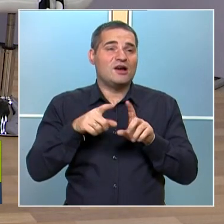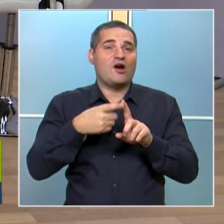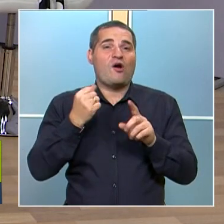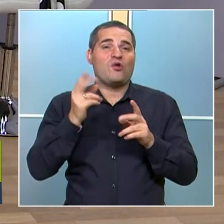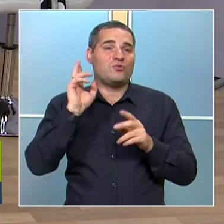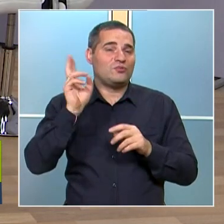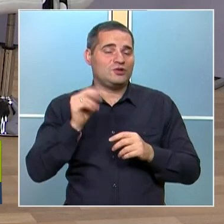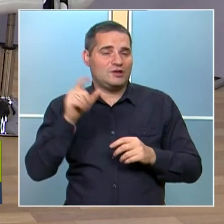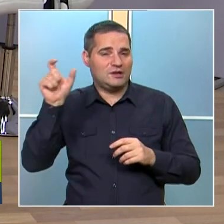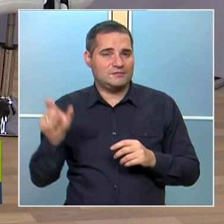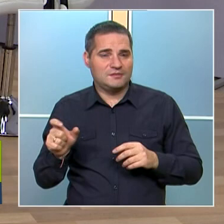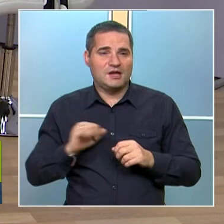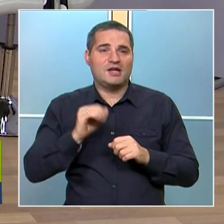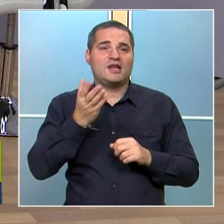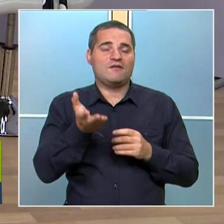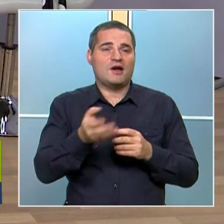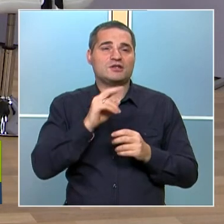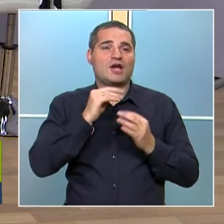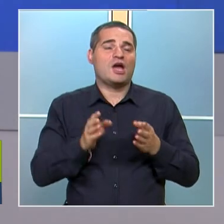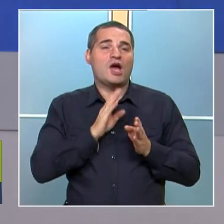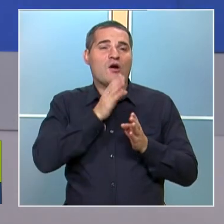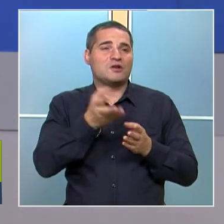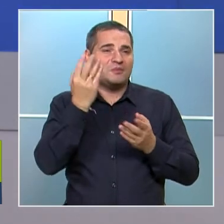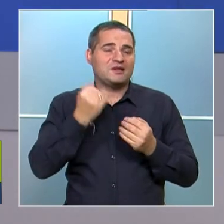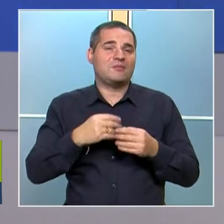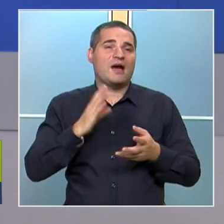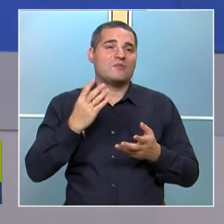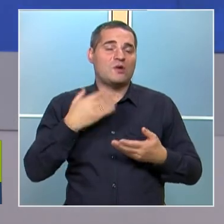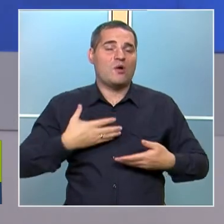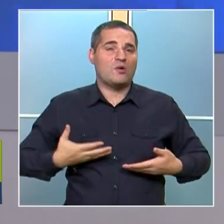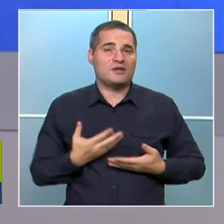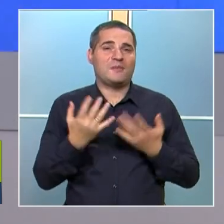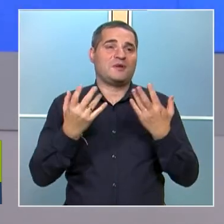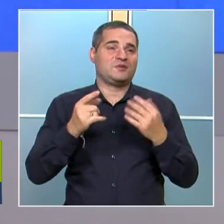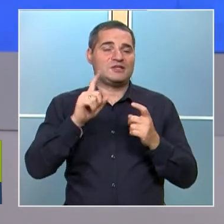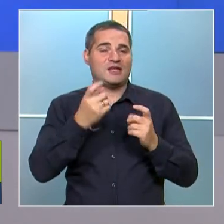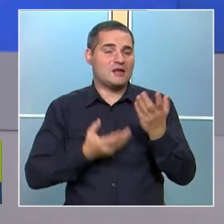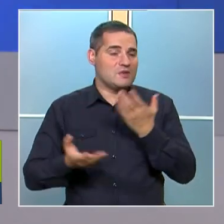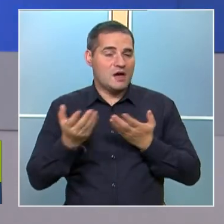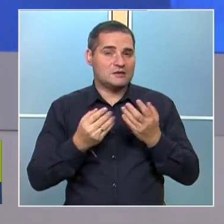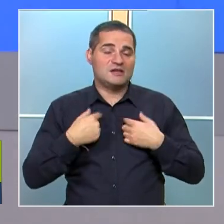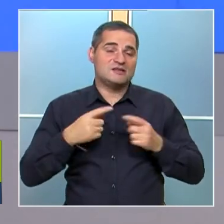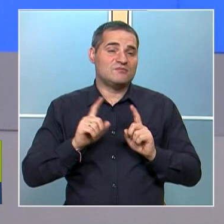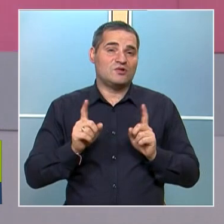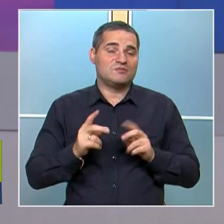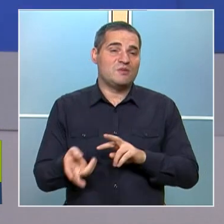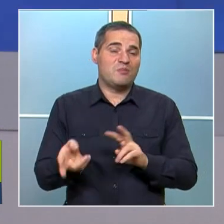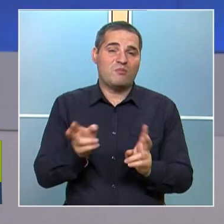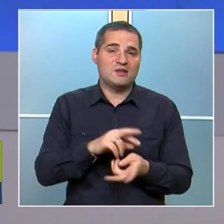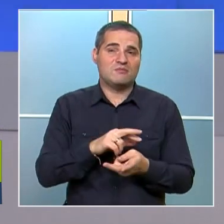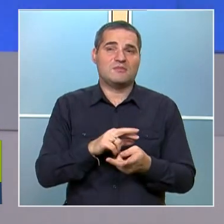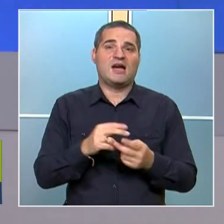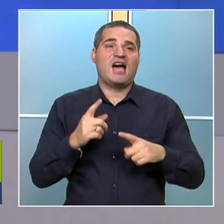учител и вашите гости преди много бяха интересни. Математическа гимназия. Ние не можем да променим